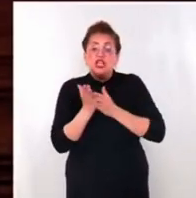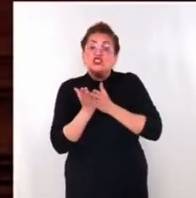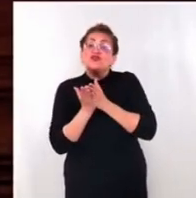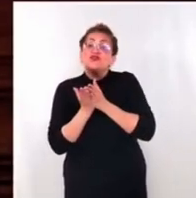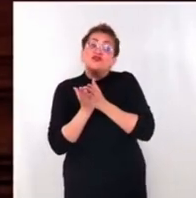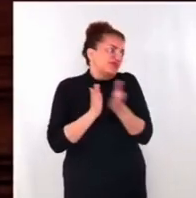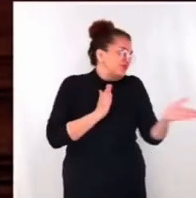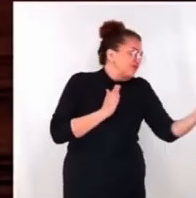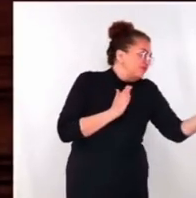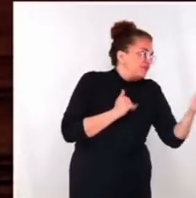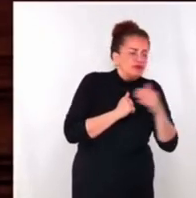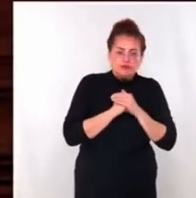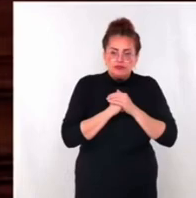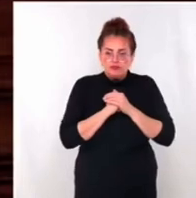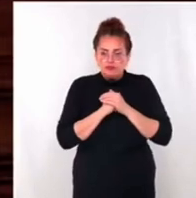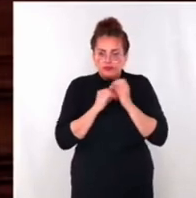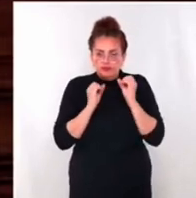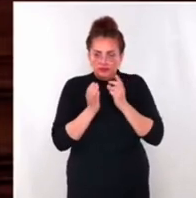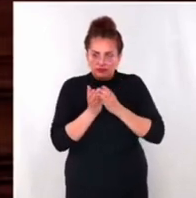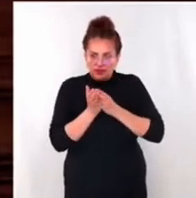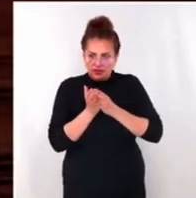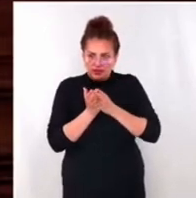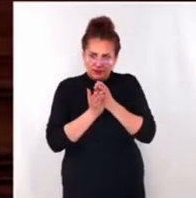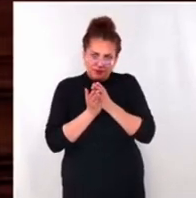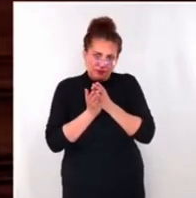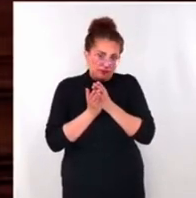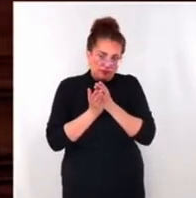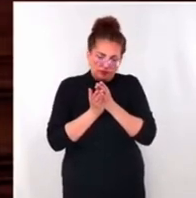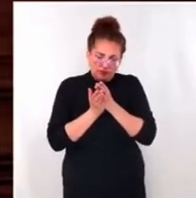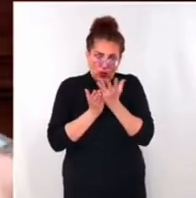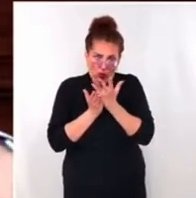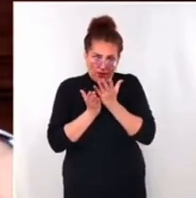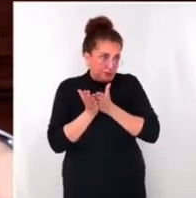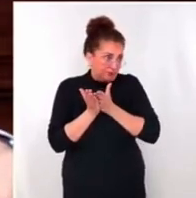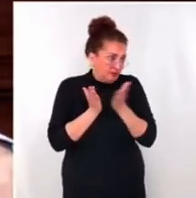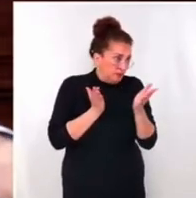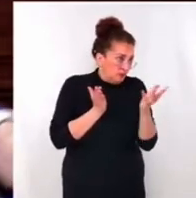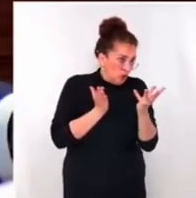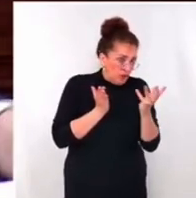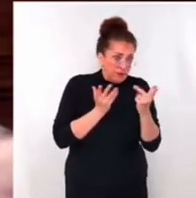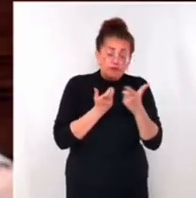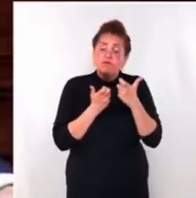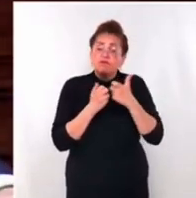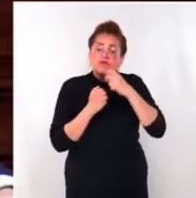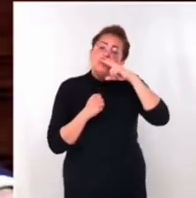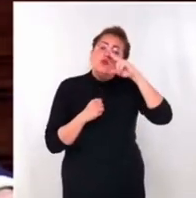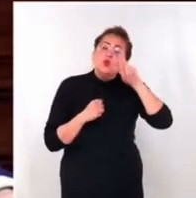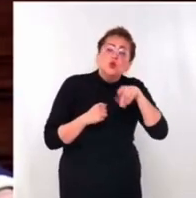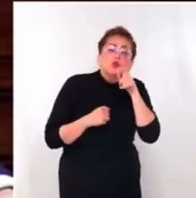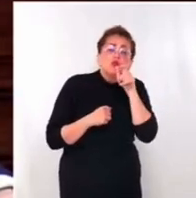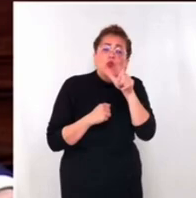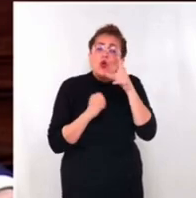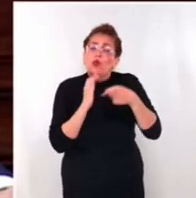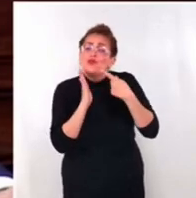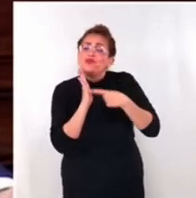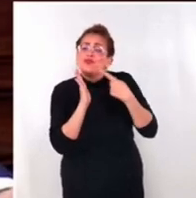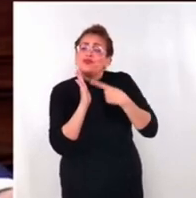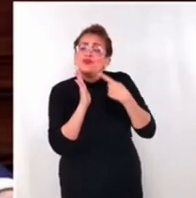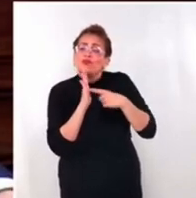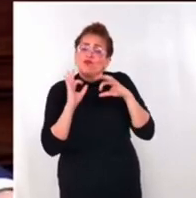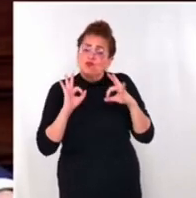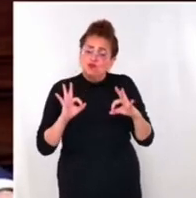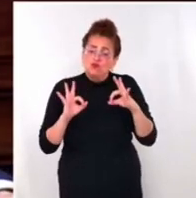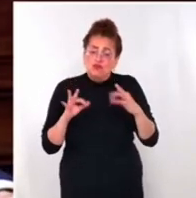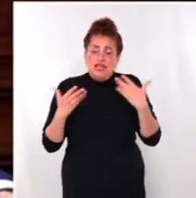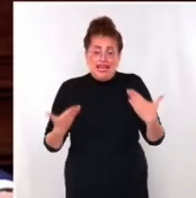une autre. De quelle voie parlons-nous ? Je vais reprendre ce que vous avez évoqué, vous avez longuement parlé de pollution. Le résultat aujourd'hui c'est que les concentrations